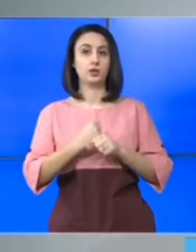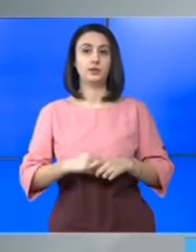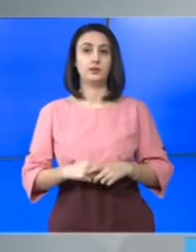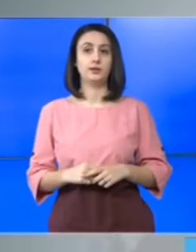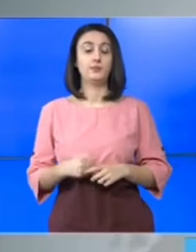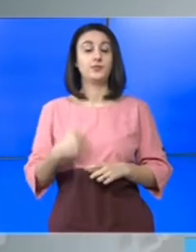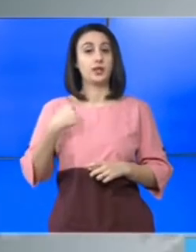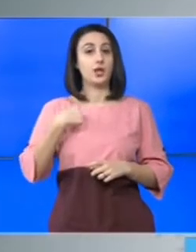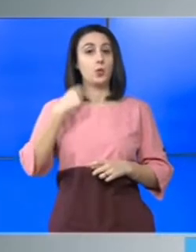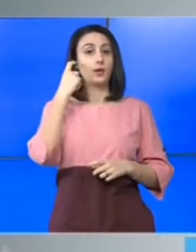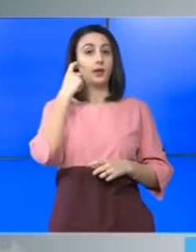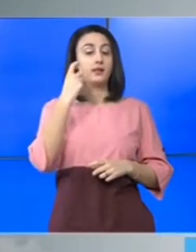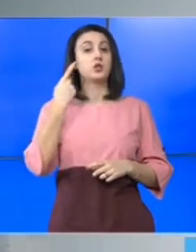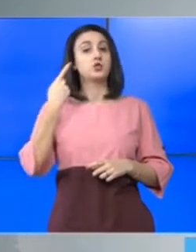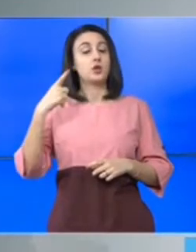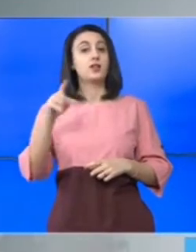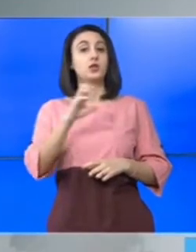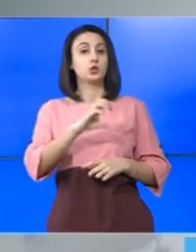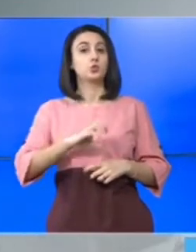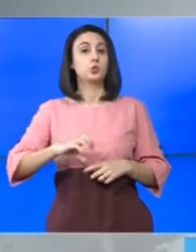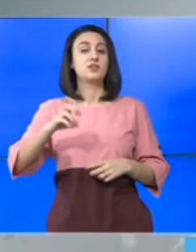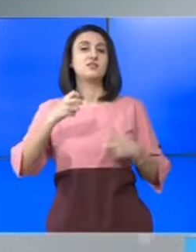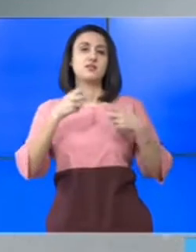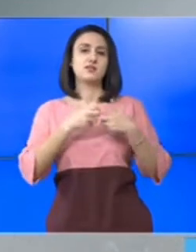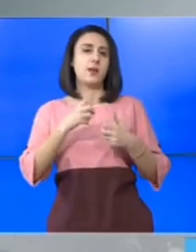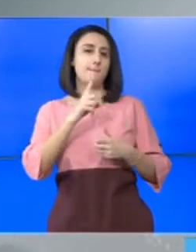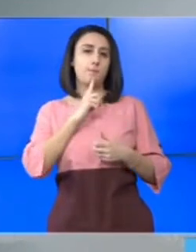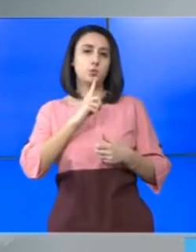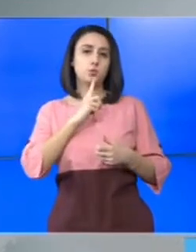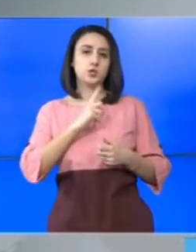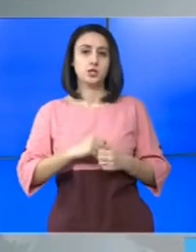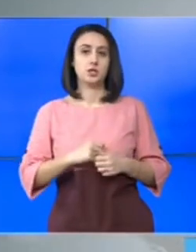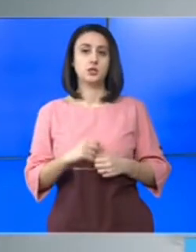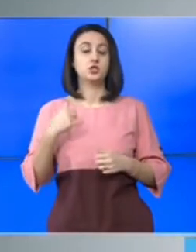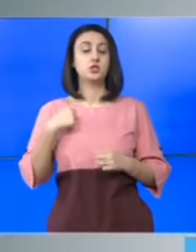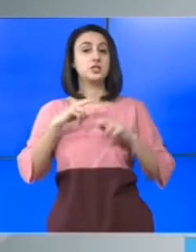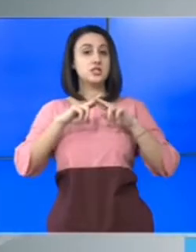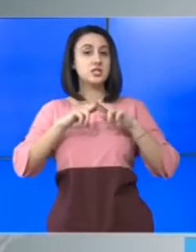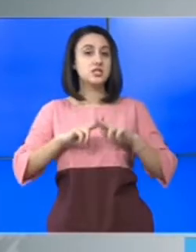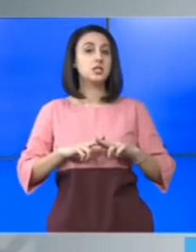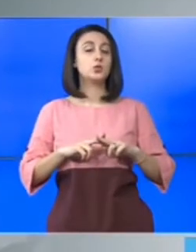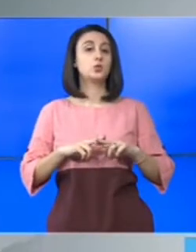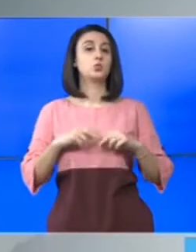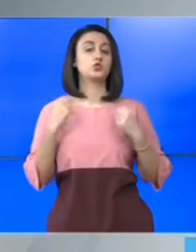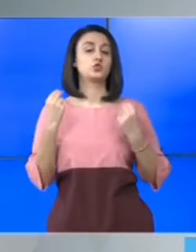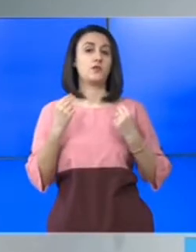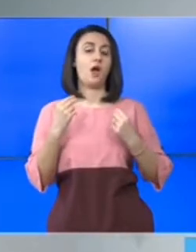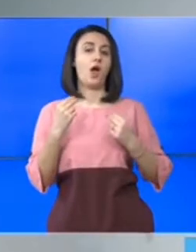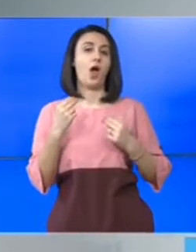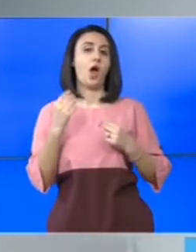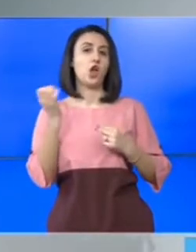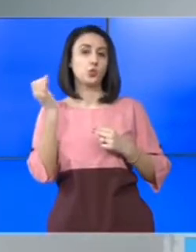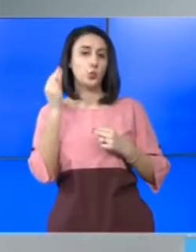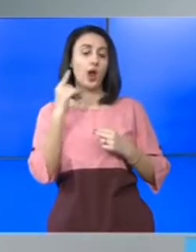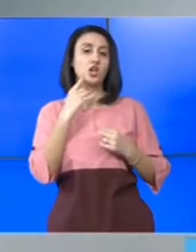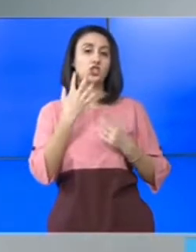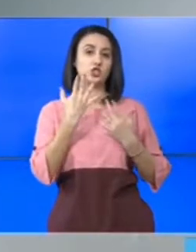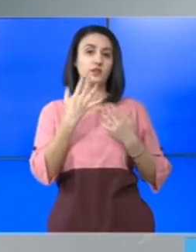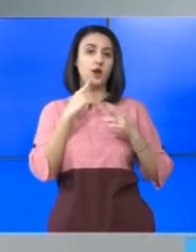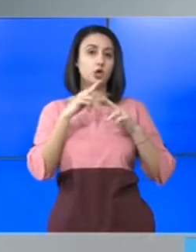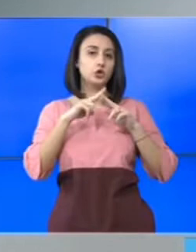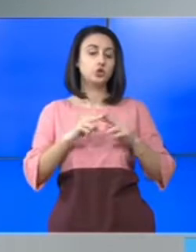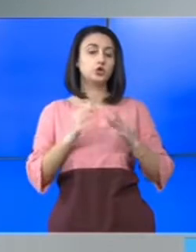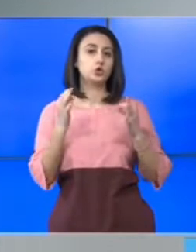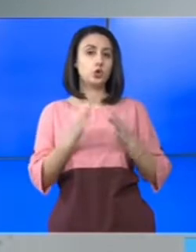Eu cred că celelalte județe testează prea puțin și țin într-un mod artificial, țin cifrele jos,